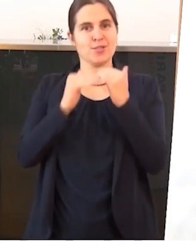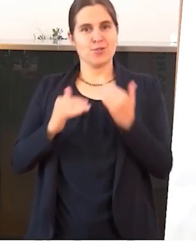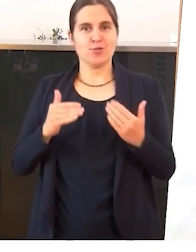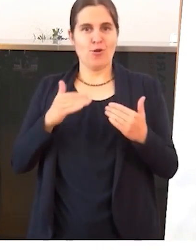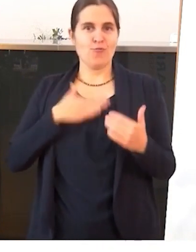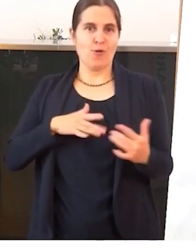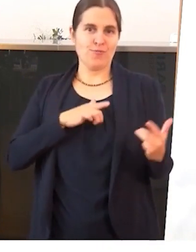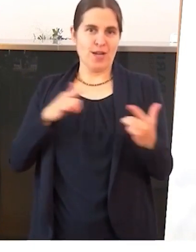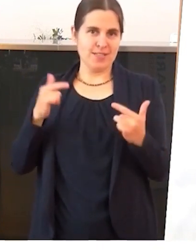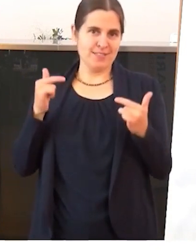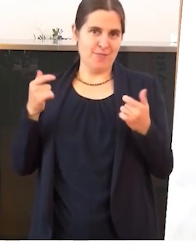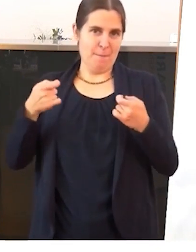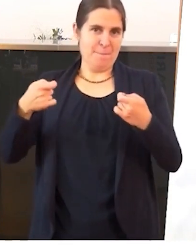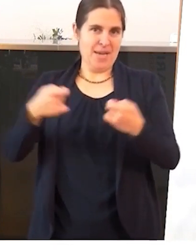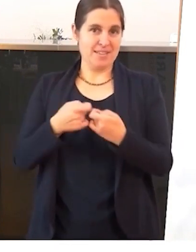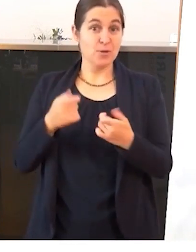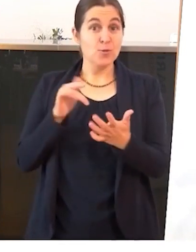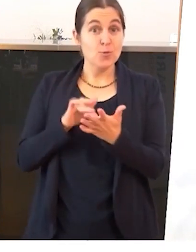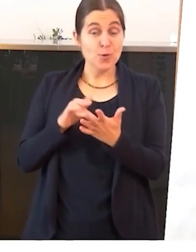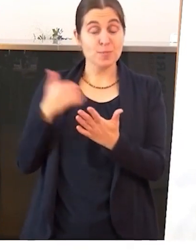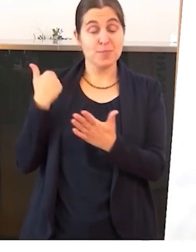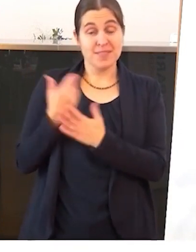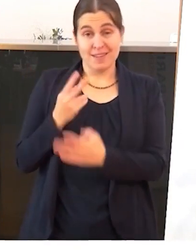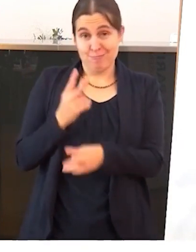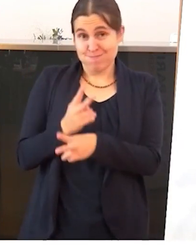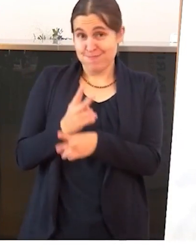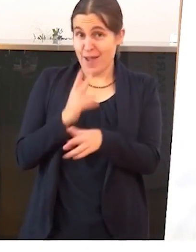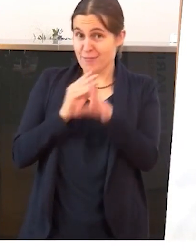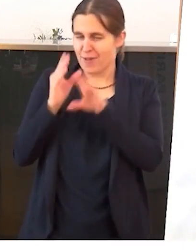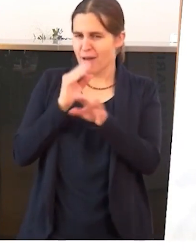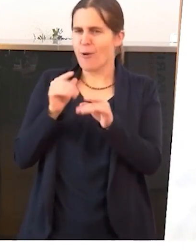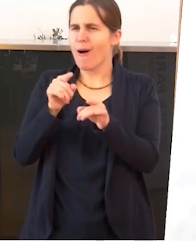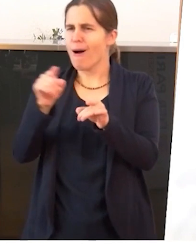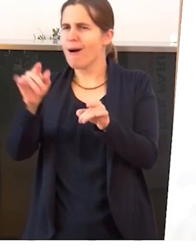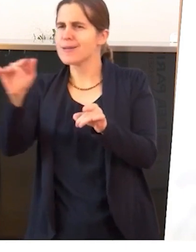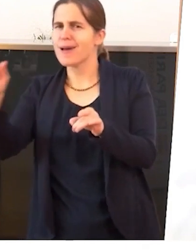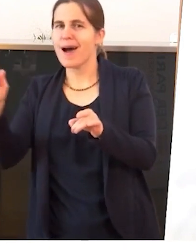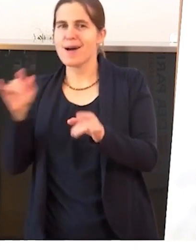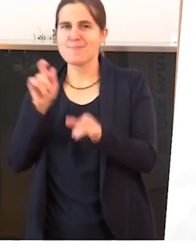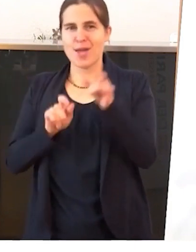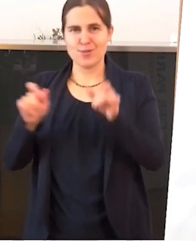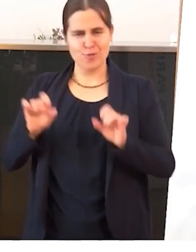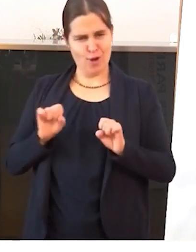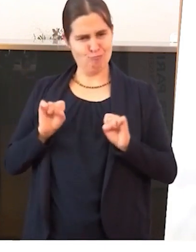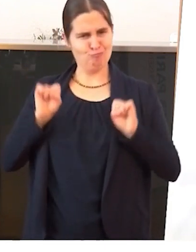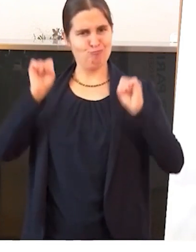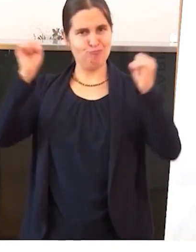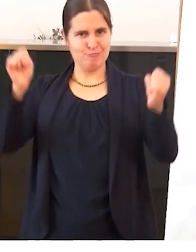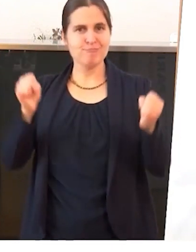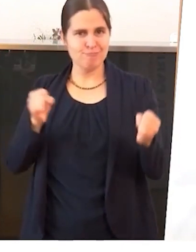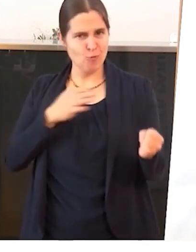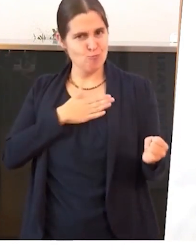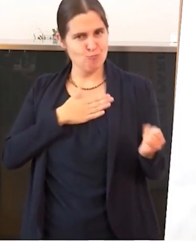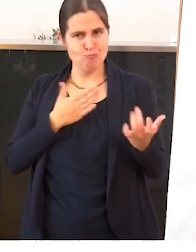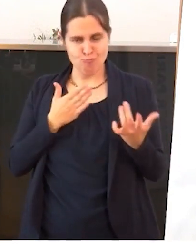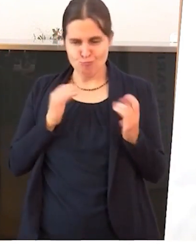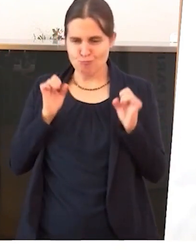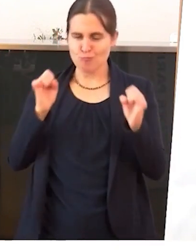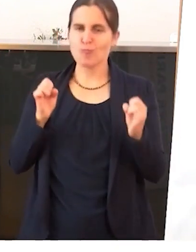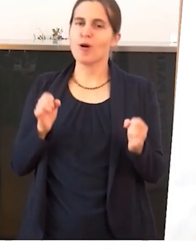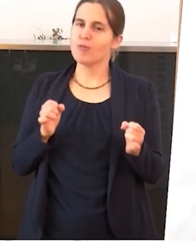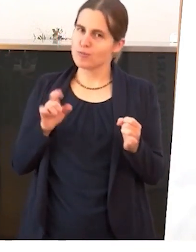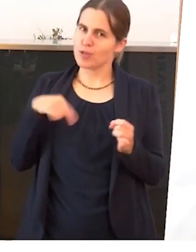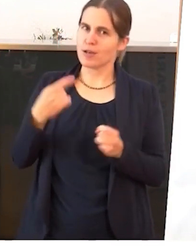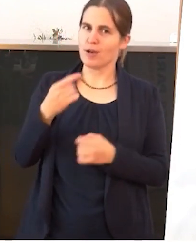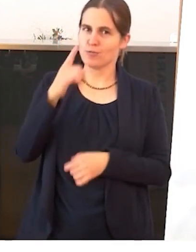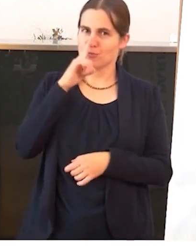Erfahrung gemacht, Da sind Menschen, die packen an, die engagieren sich, die haben das Herz am rechten Fleck und dann macht es auch